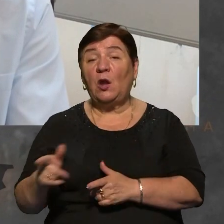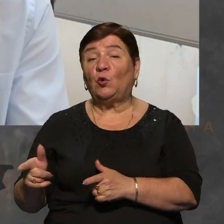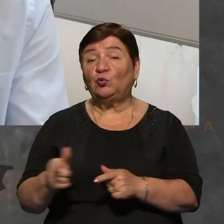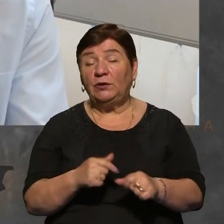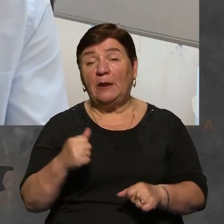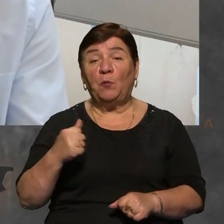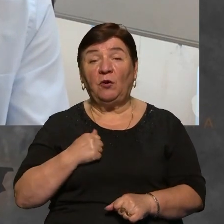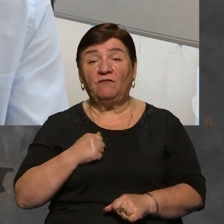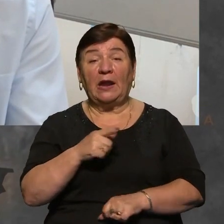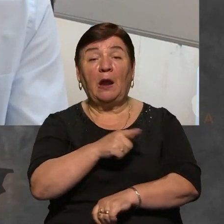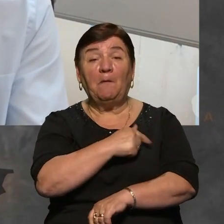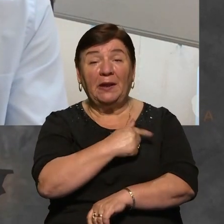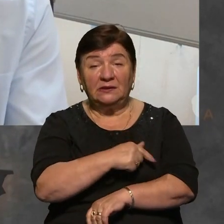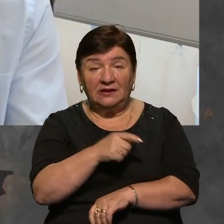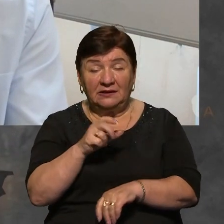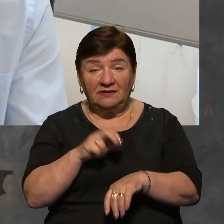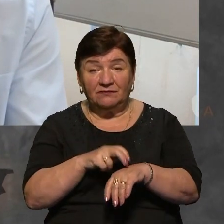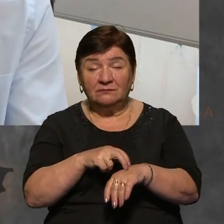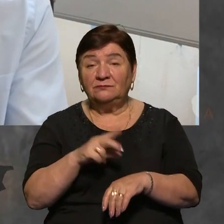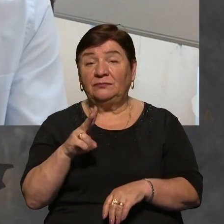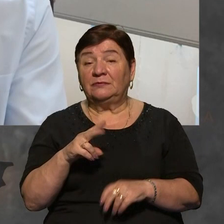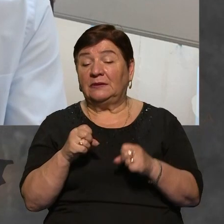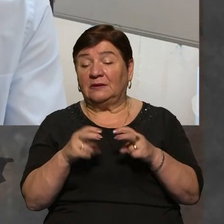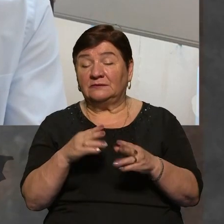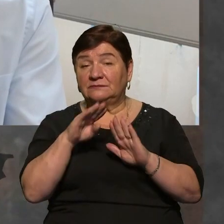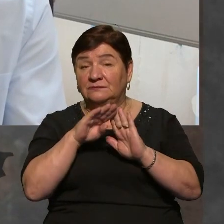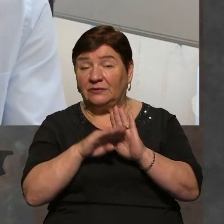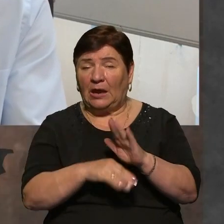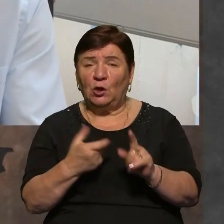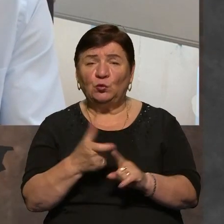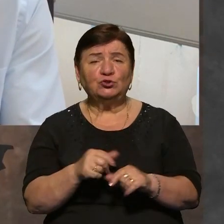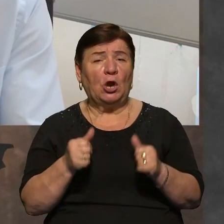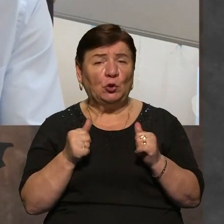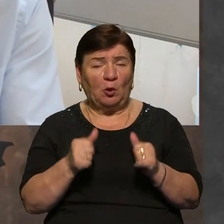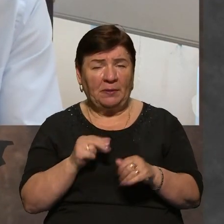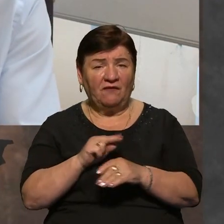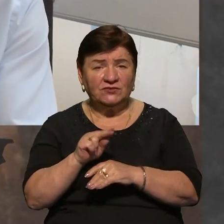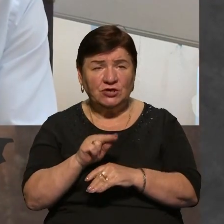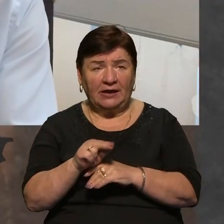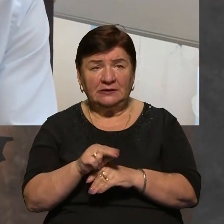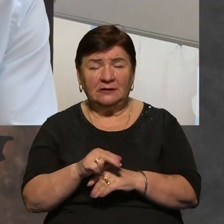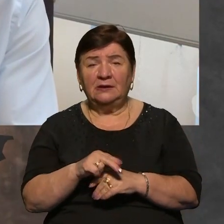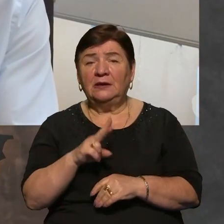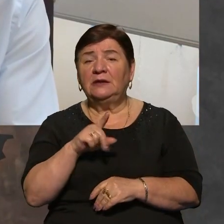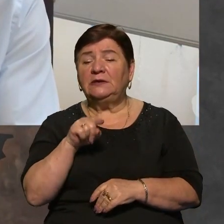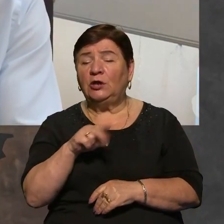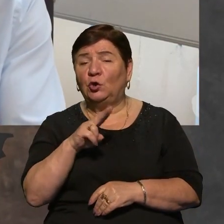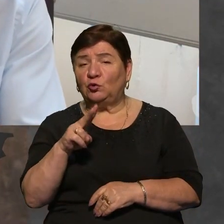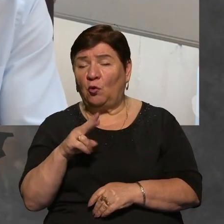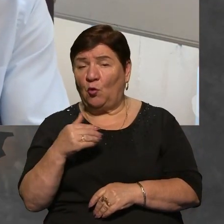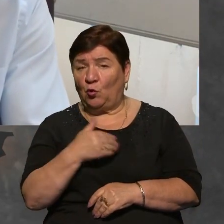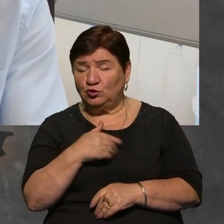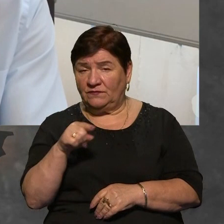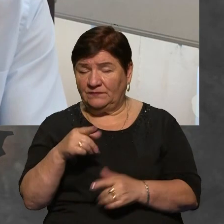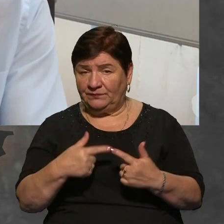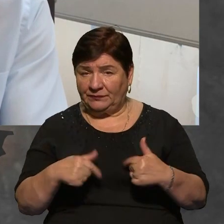медиків і достатньо велику кількість, і спеціальні навчальні програми, і вони дуже добре вчать ті, хто проходить через їхні навчальні центри. І